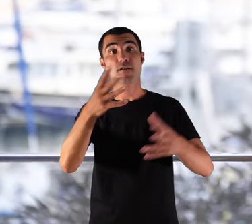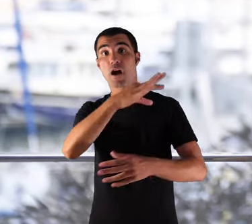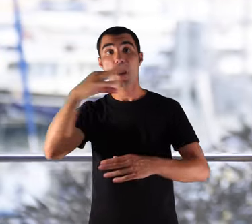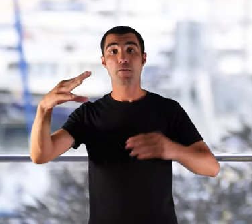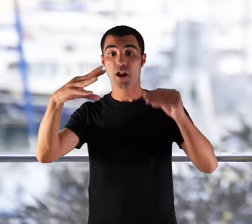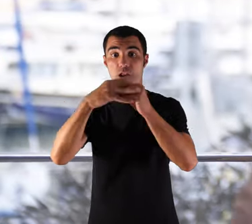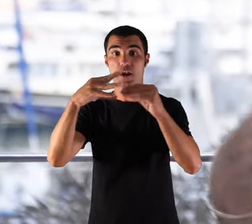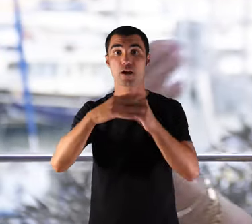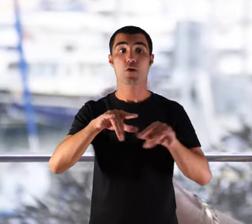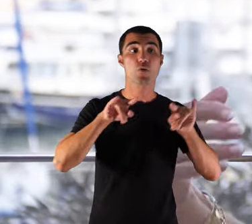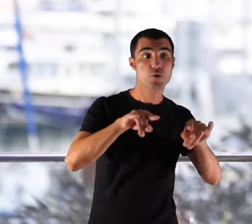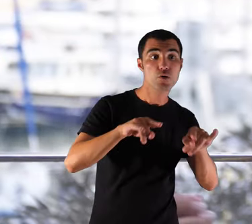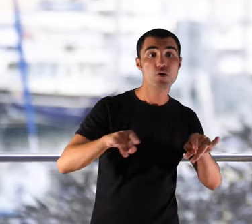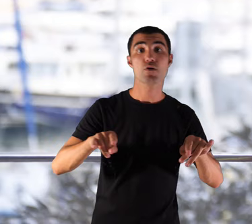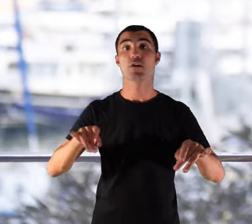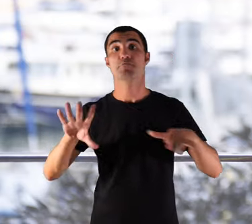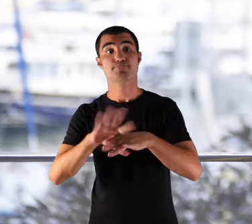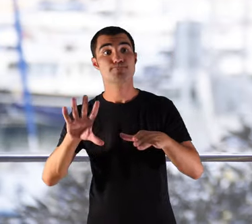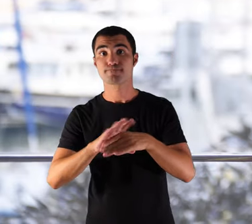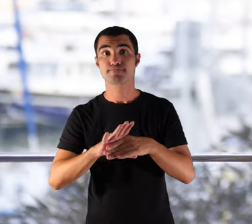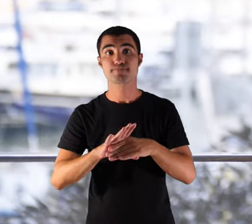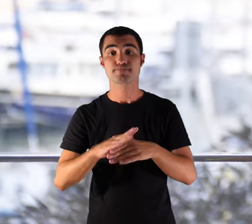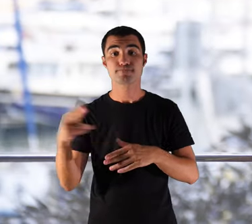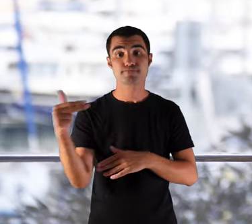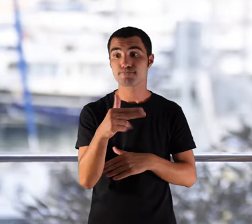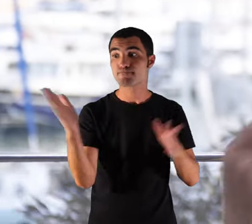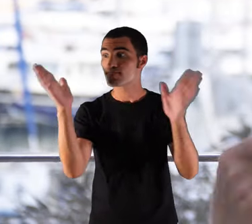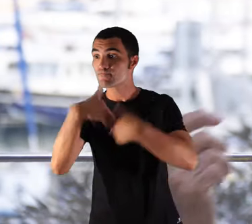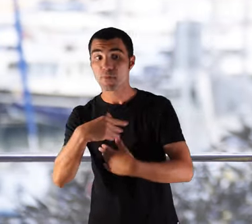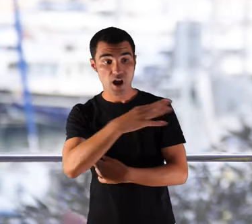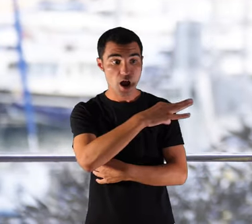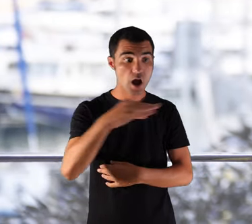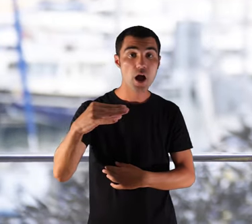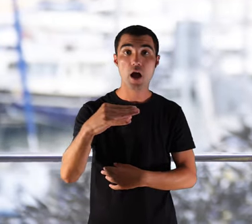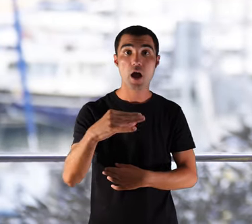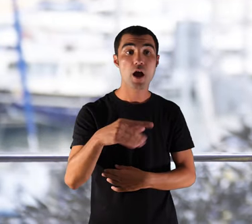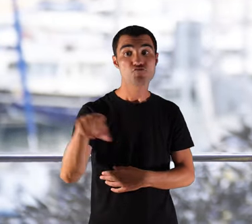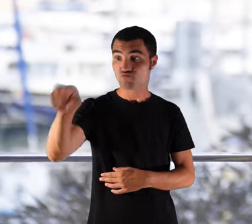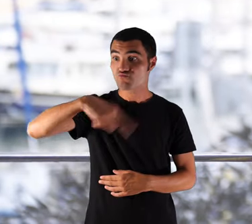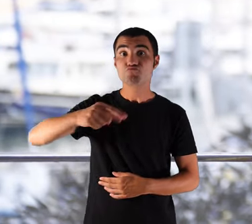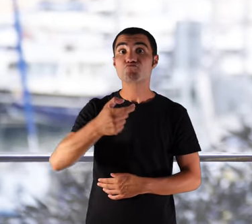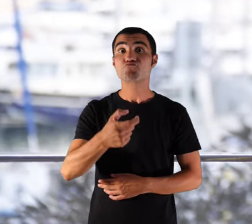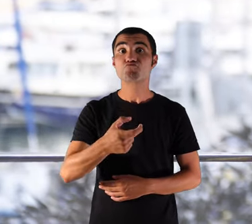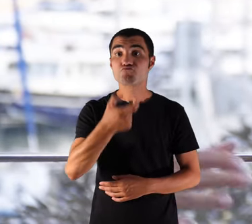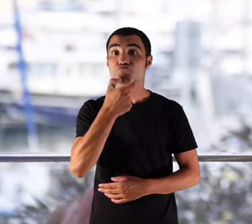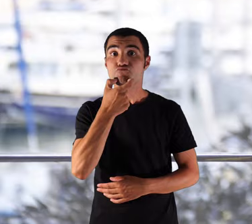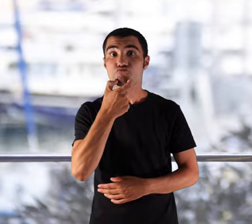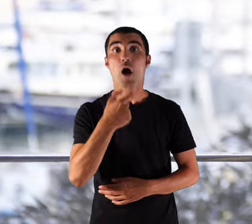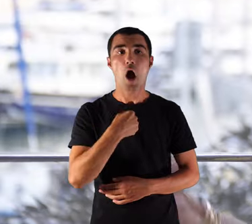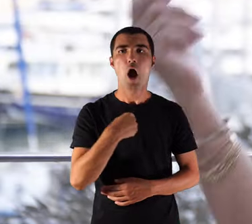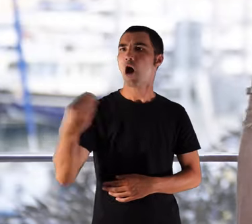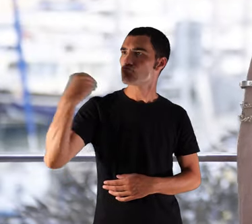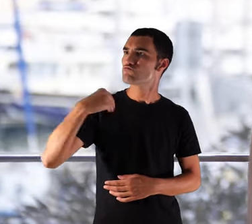exemple dilluns dimarts no hi havia segons quina classe de peix de calamars d'aquest de putera que és el que els agradava a ells ja ens